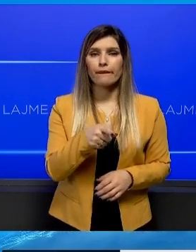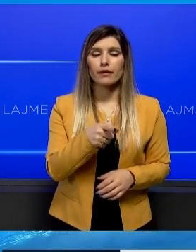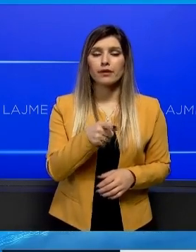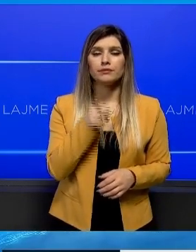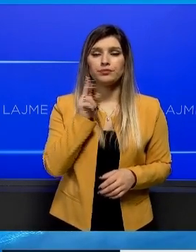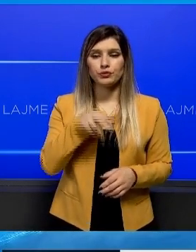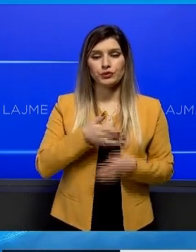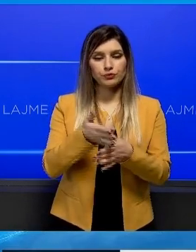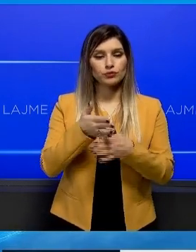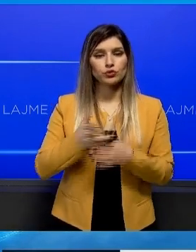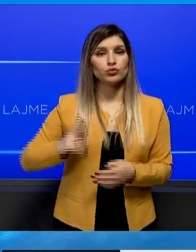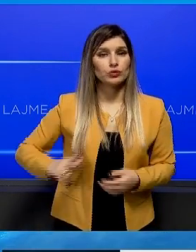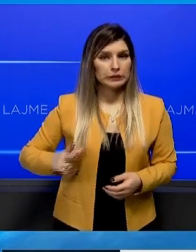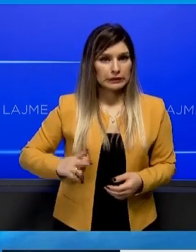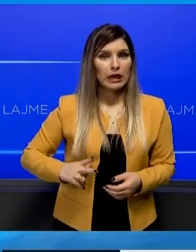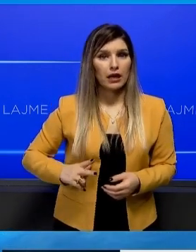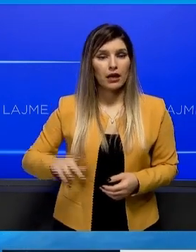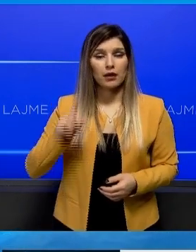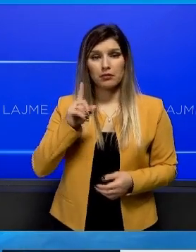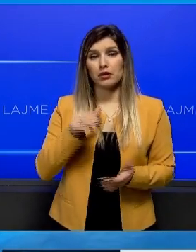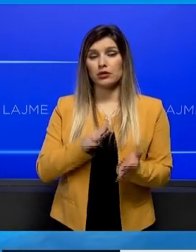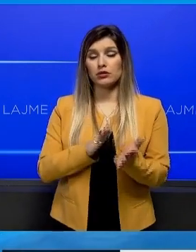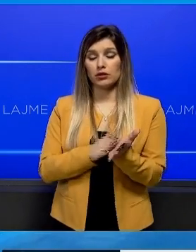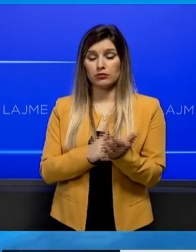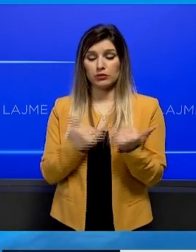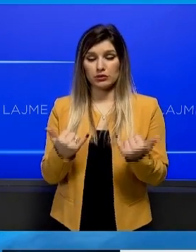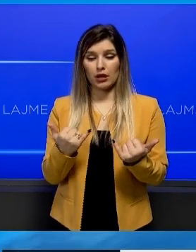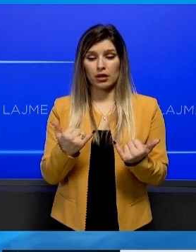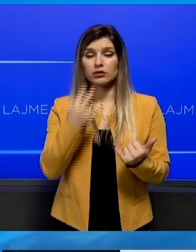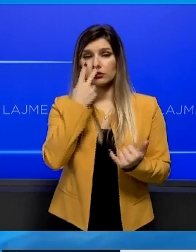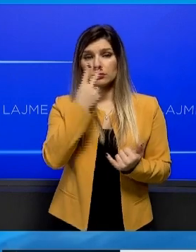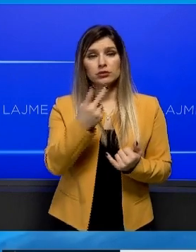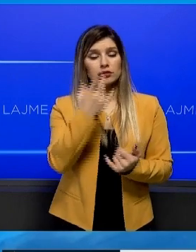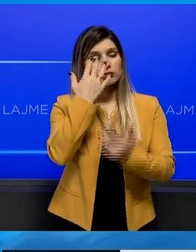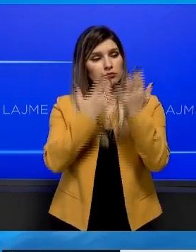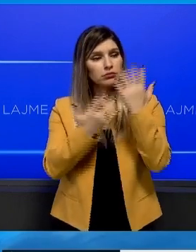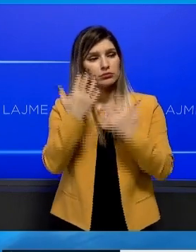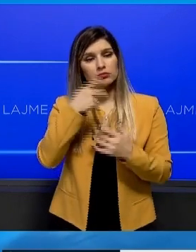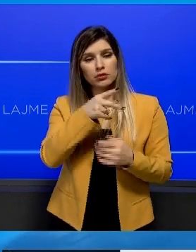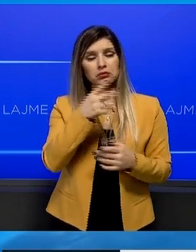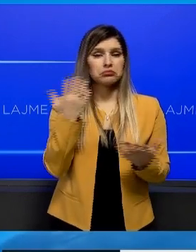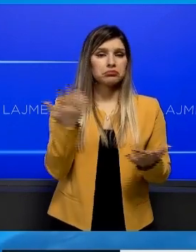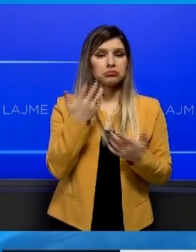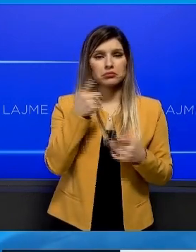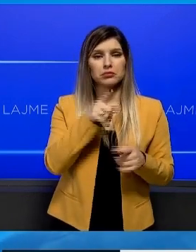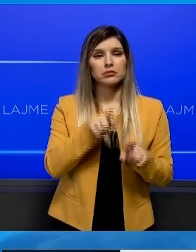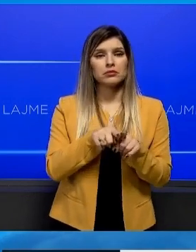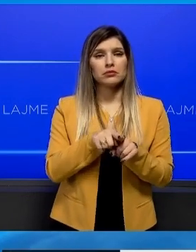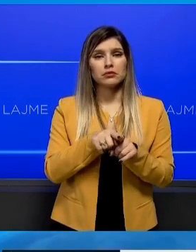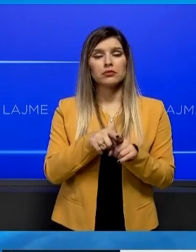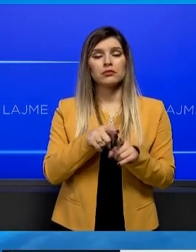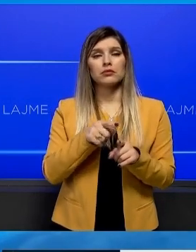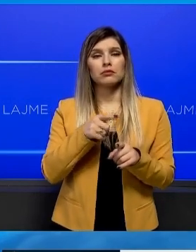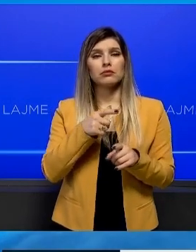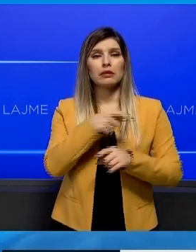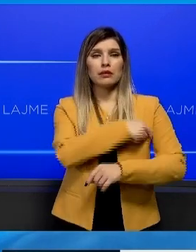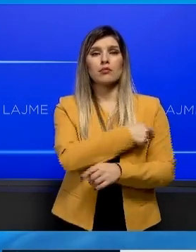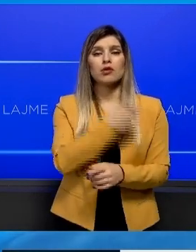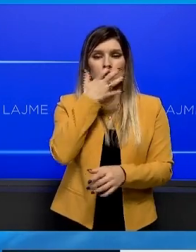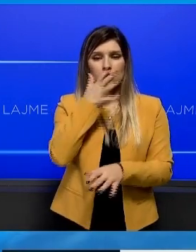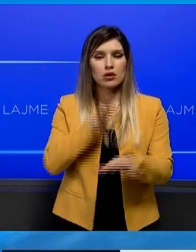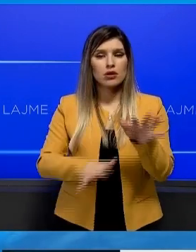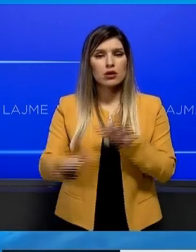ndihmanin qytetarë, mi për nëse e marëm qmimet aktualet të pumpave termike për marë një shemë, mëndë jam mjaftë larta për